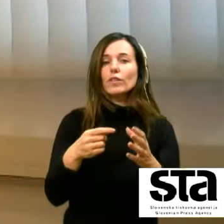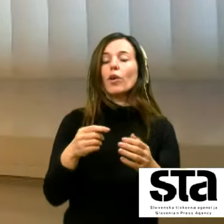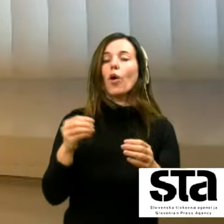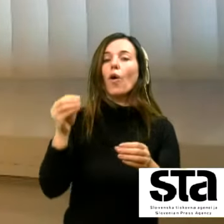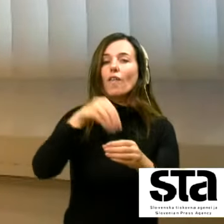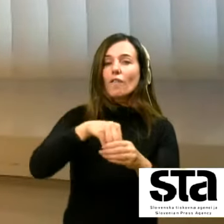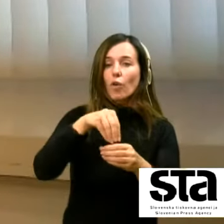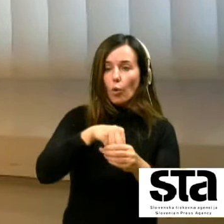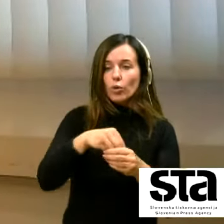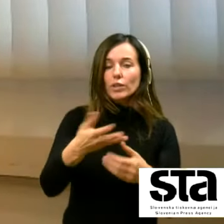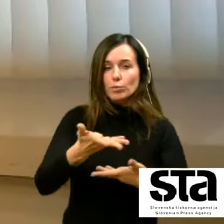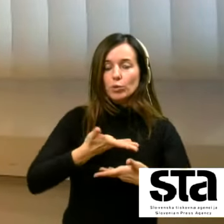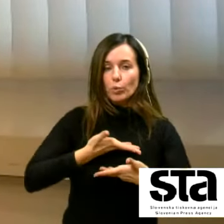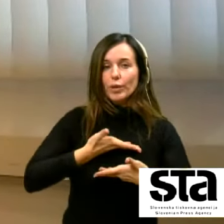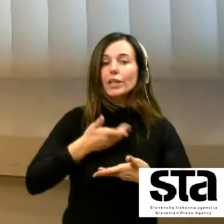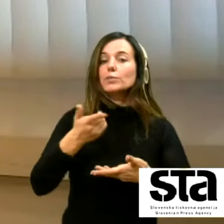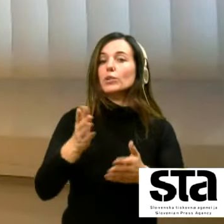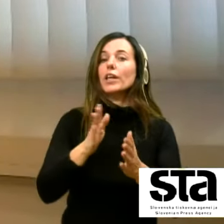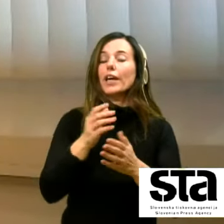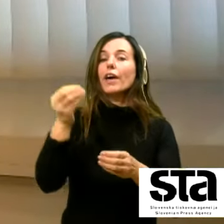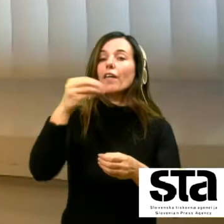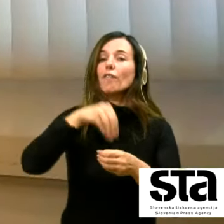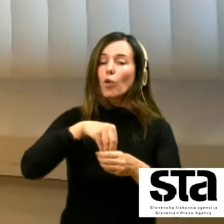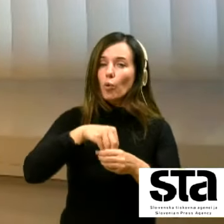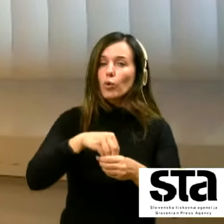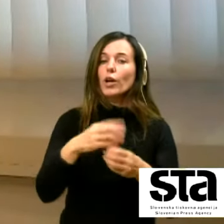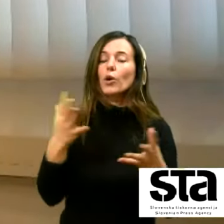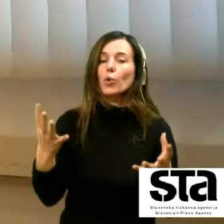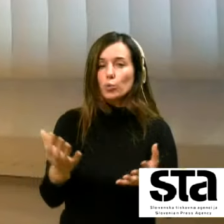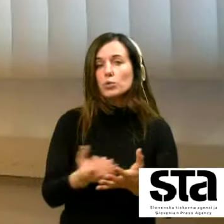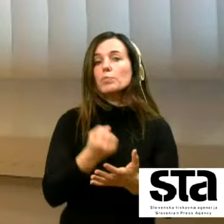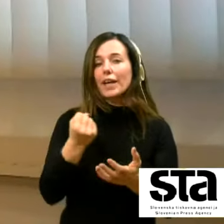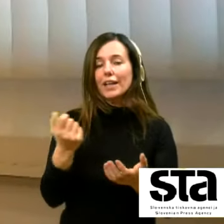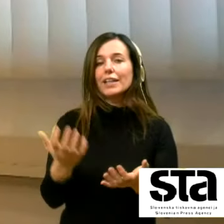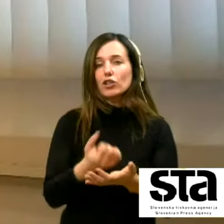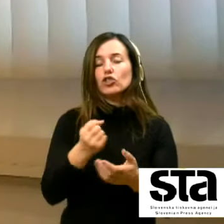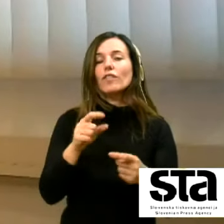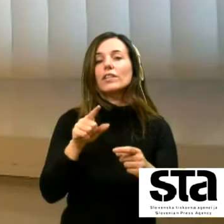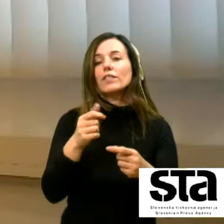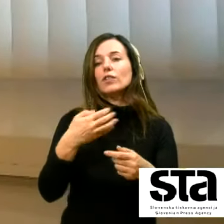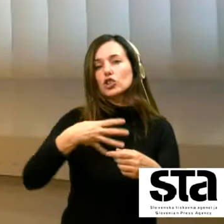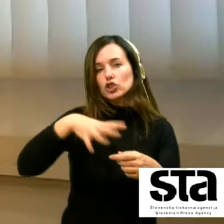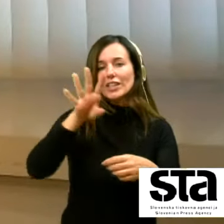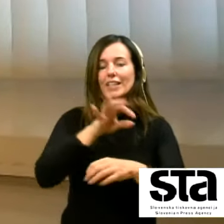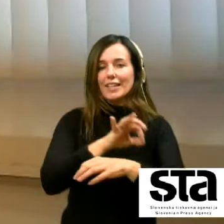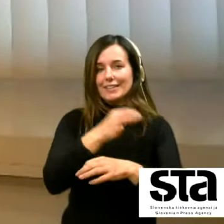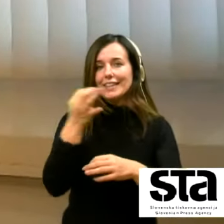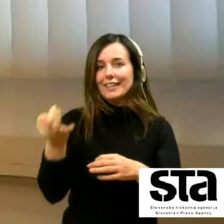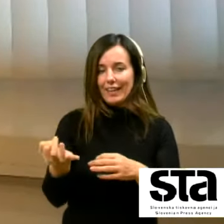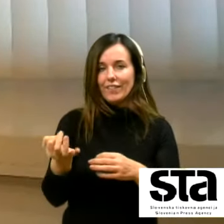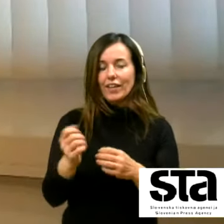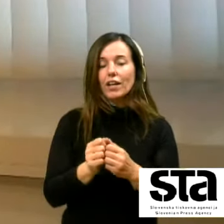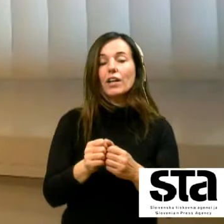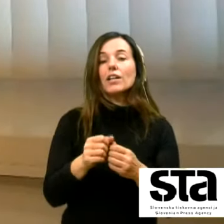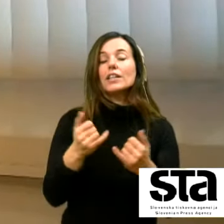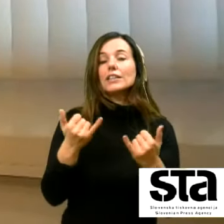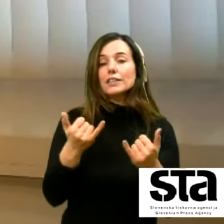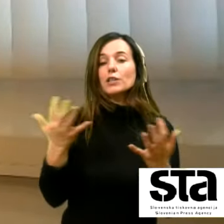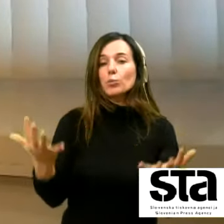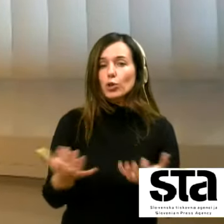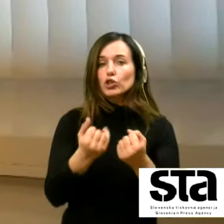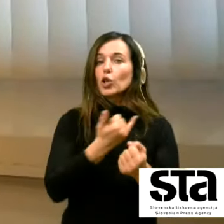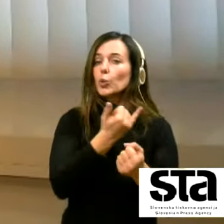smo nekje te vloge uspeli reševati v povprečno doštadnosti dni zdaj smo rešili